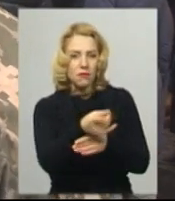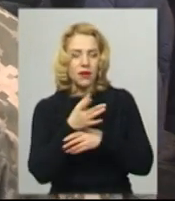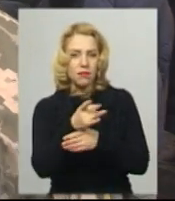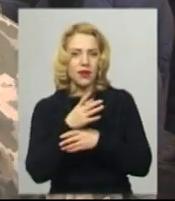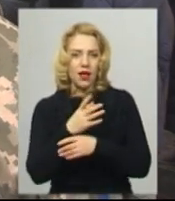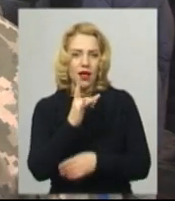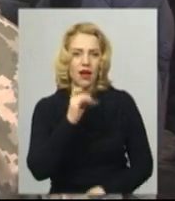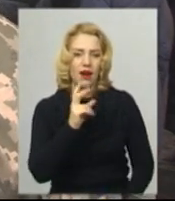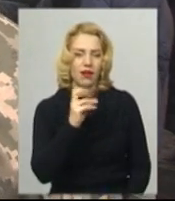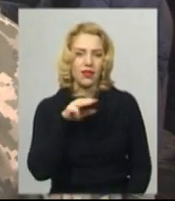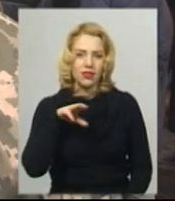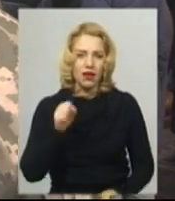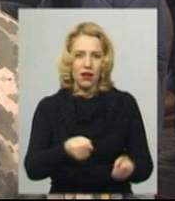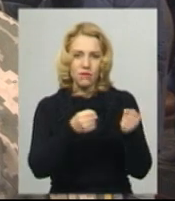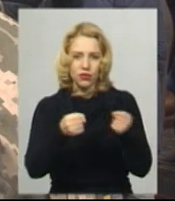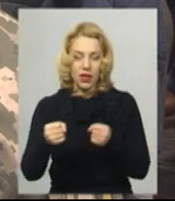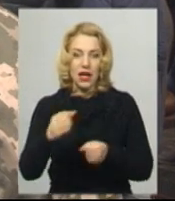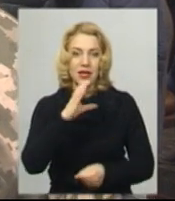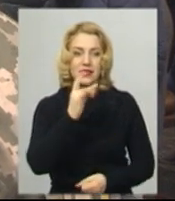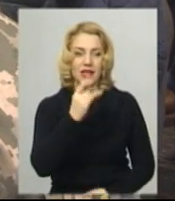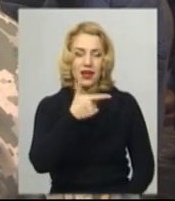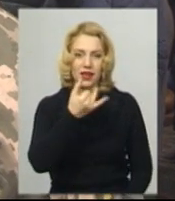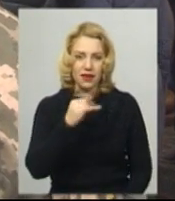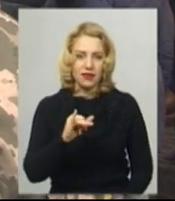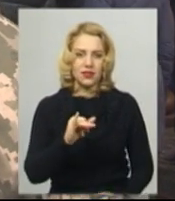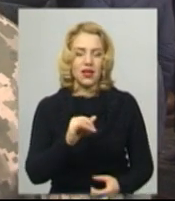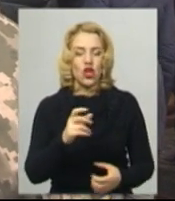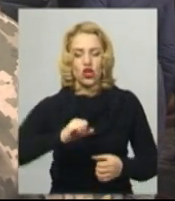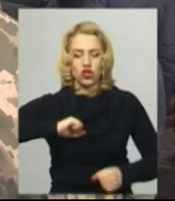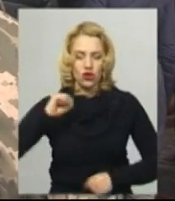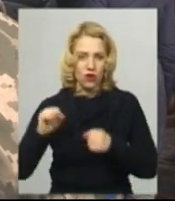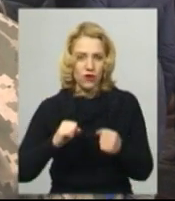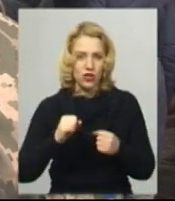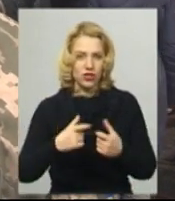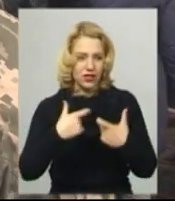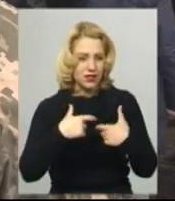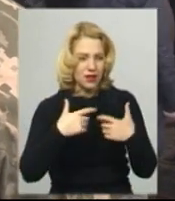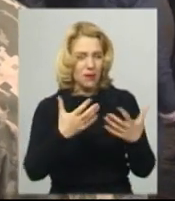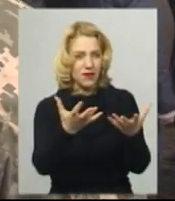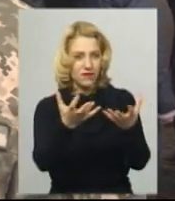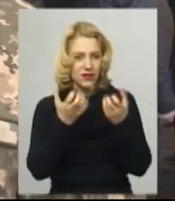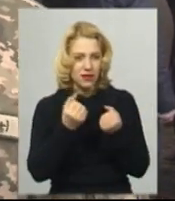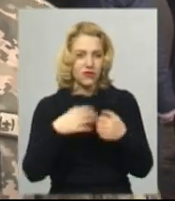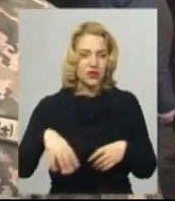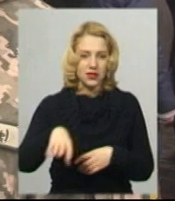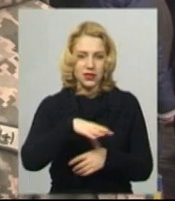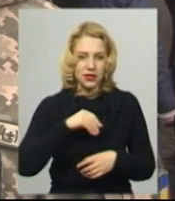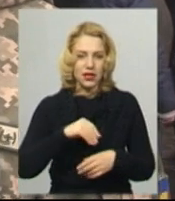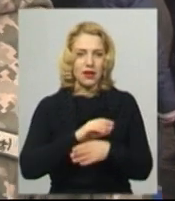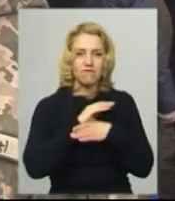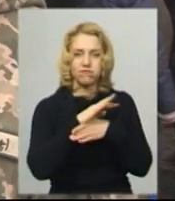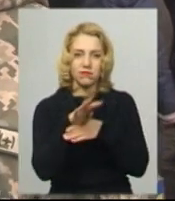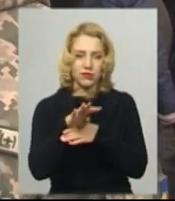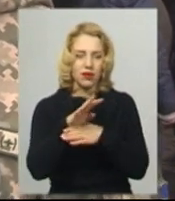крупнокаліберний кулемет. І Сергій з товаришем викликали вогонь на себе. Почали вести вогонь по противнику. Всю зброю противник перекинув на них.